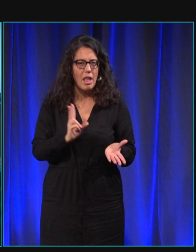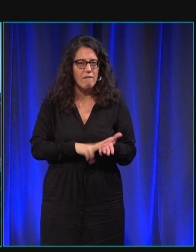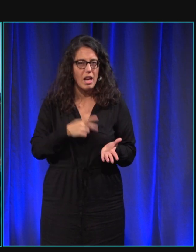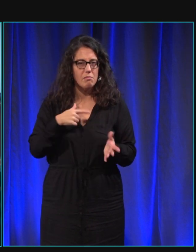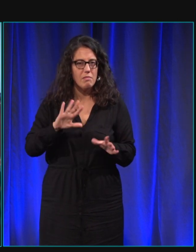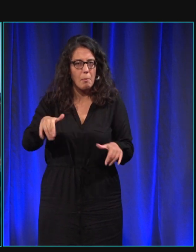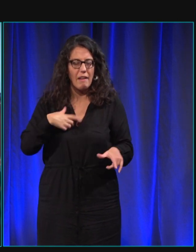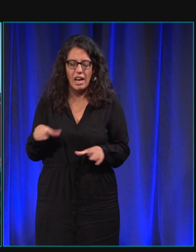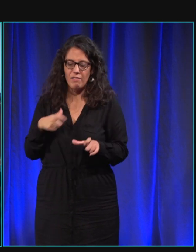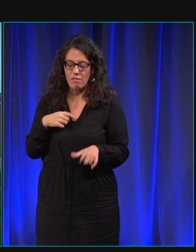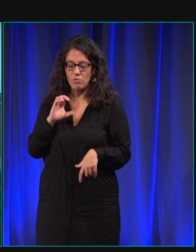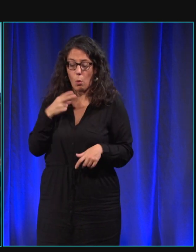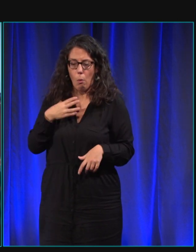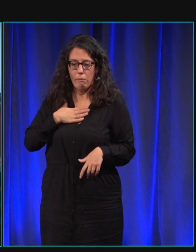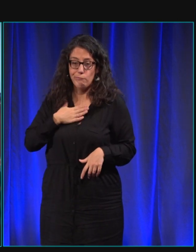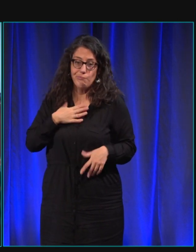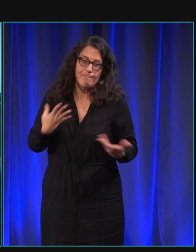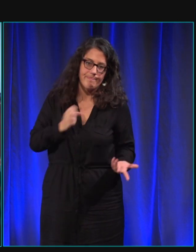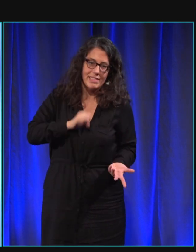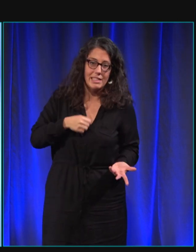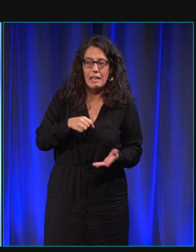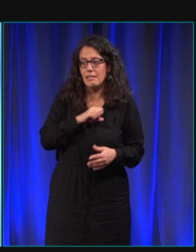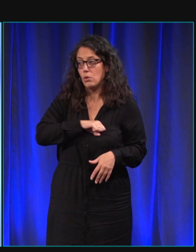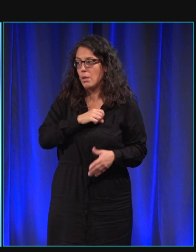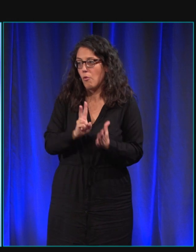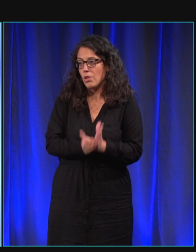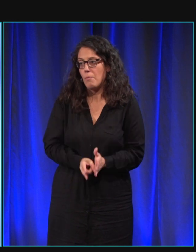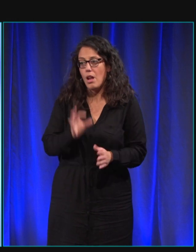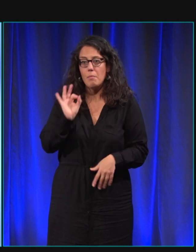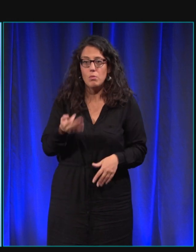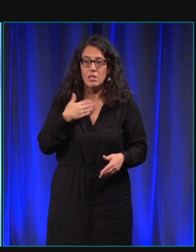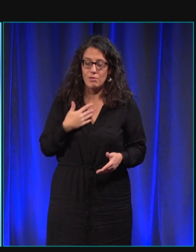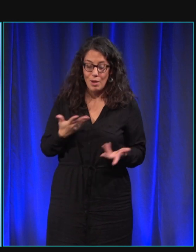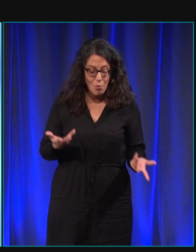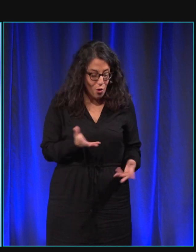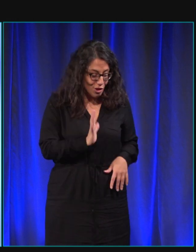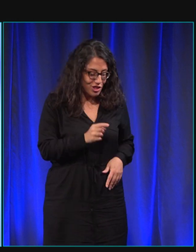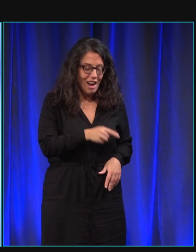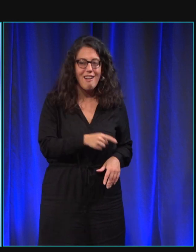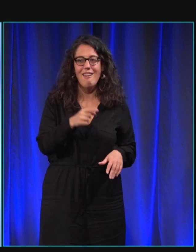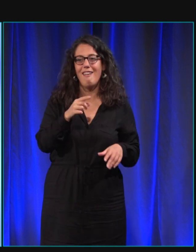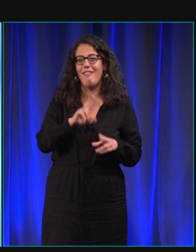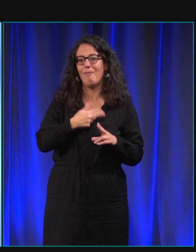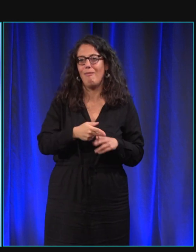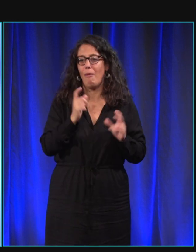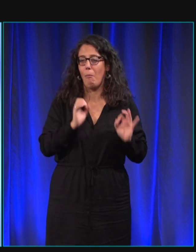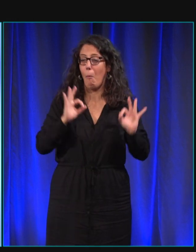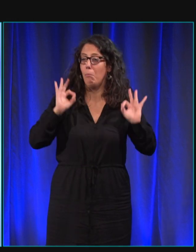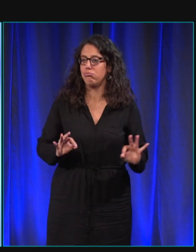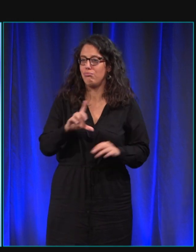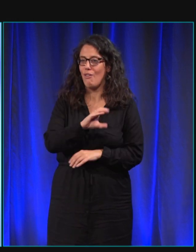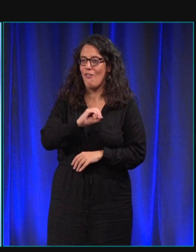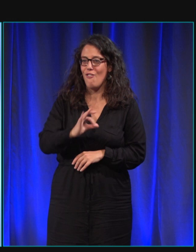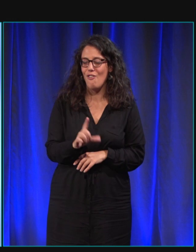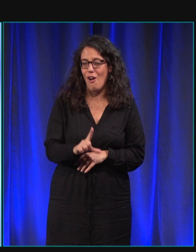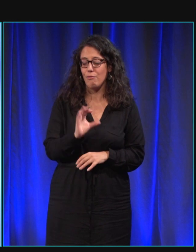excusez-moi pour le vocabulaire donc voilà donc là c'est un chien qui porte très bien son nom donc c'est le 2 milliers le chien remis par Andy Chien